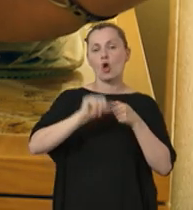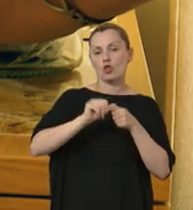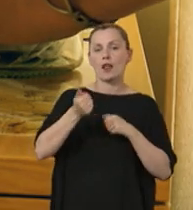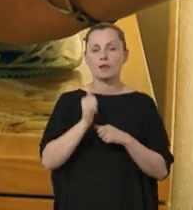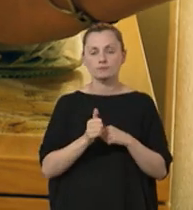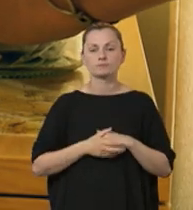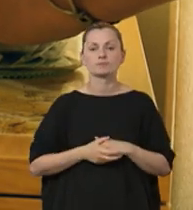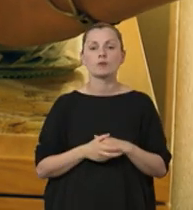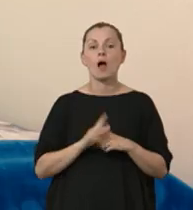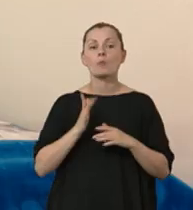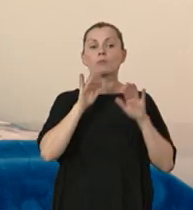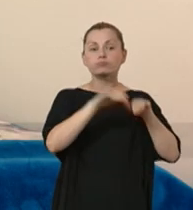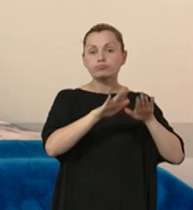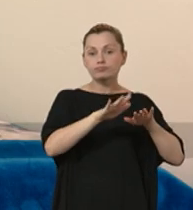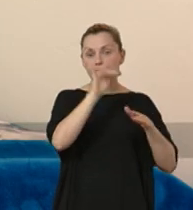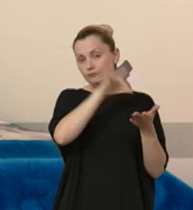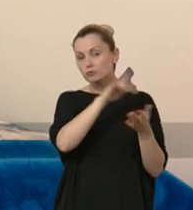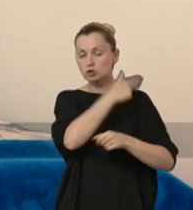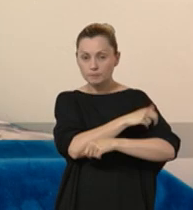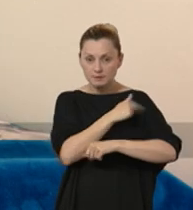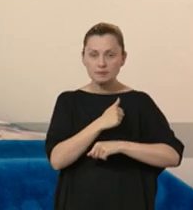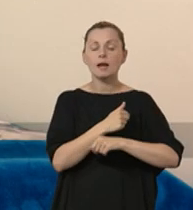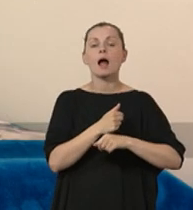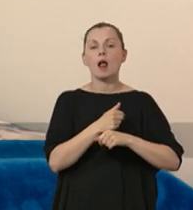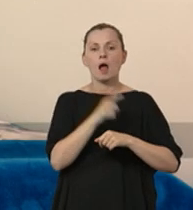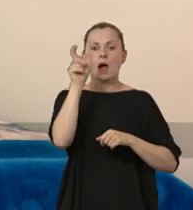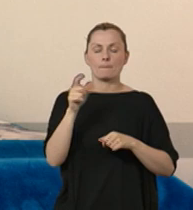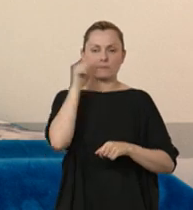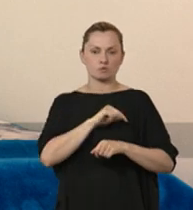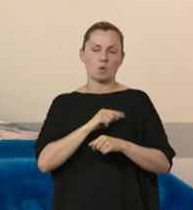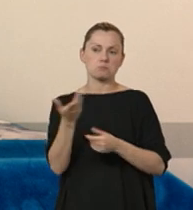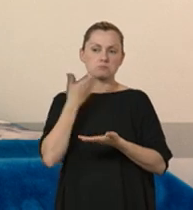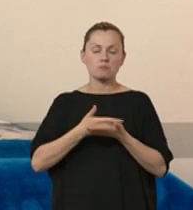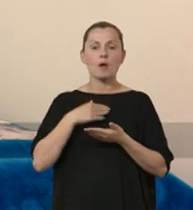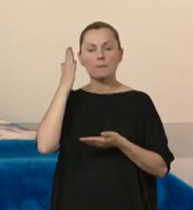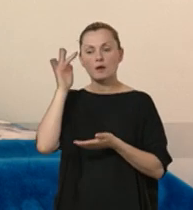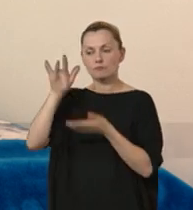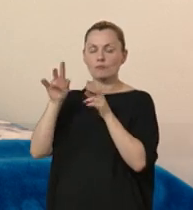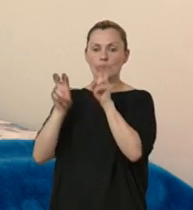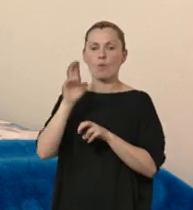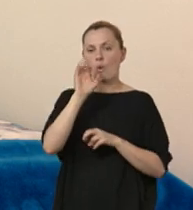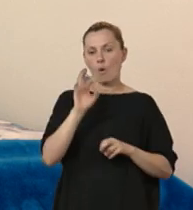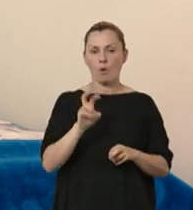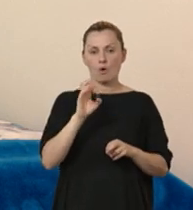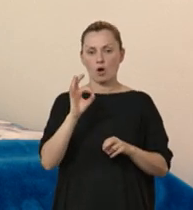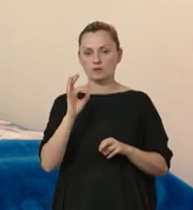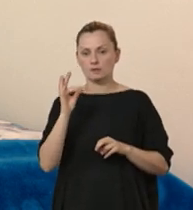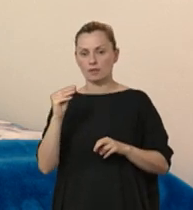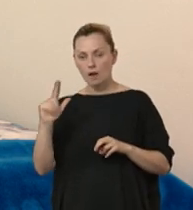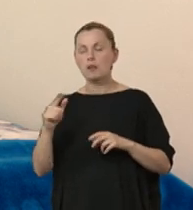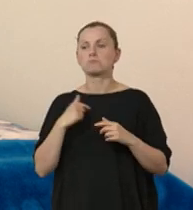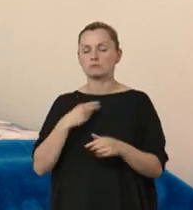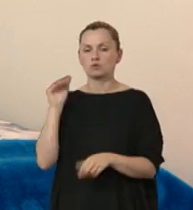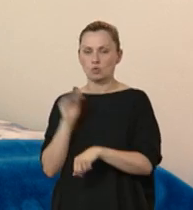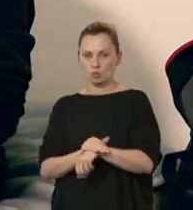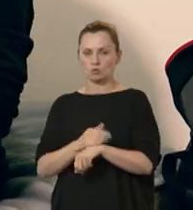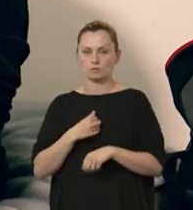jakości. Po byciu w szpitalu pani psycholog zaproponowała mi zamieszkanie w hostelu. Ja oczywiście bezwarunkowo